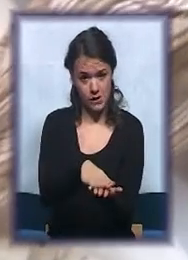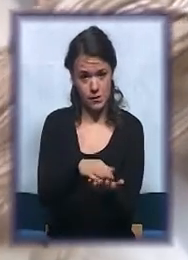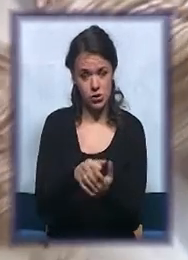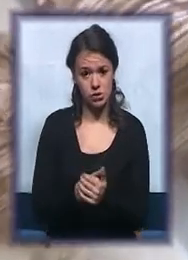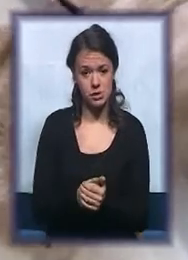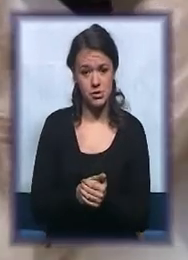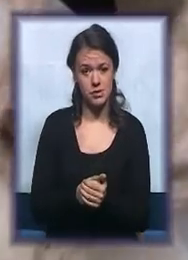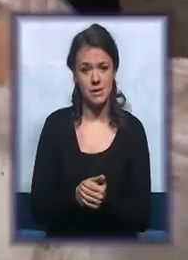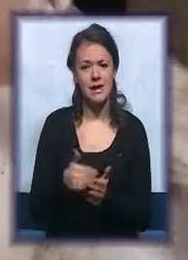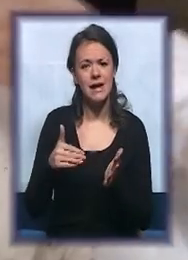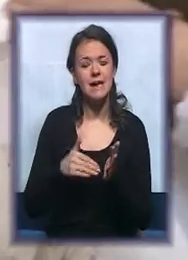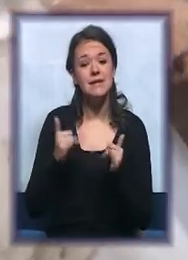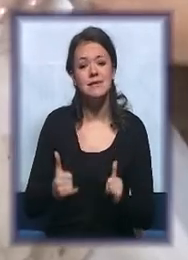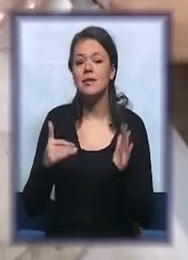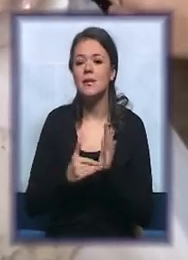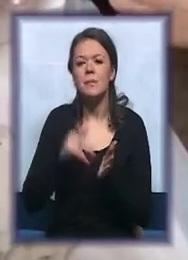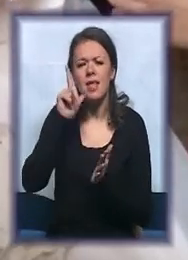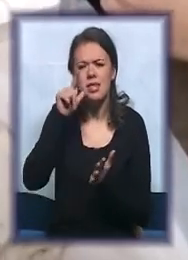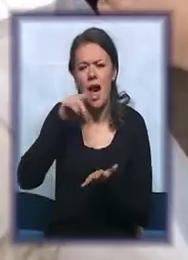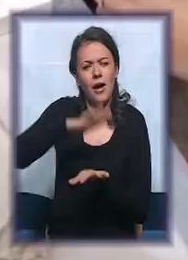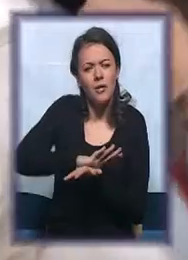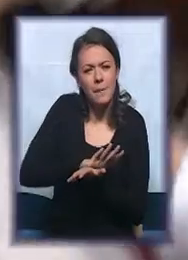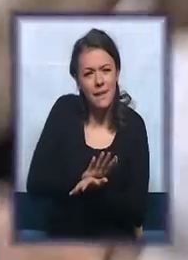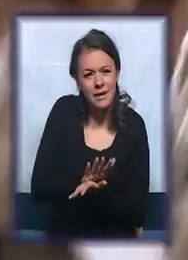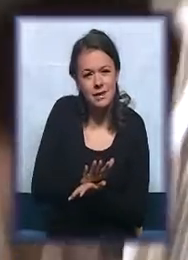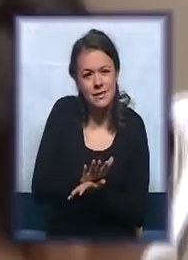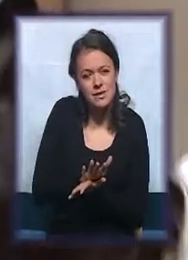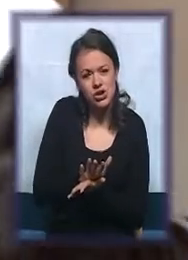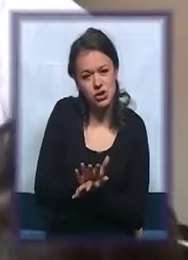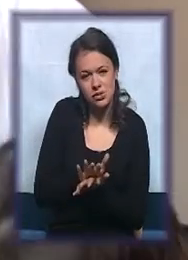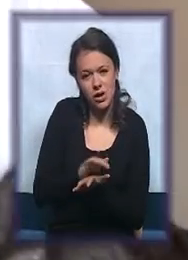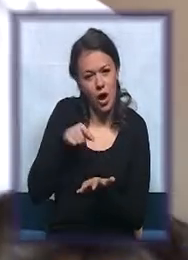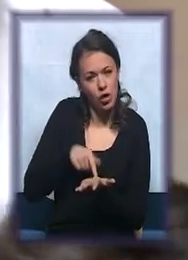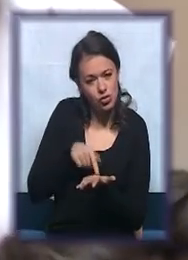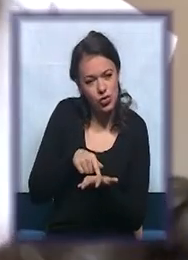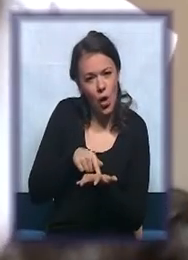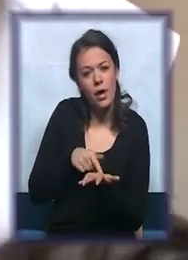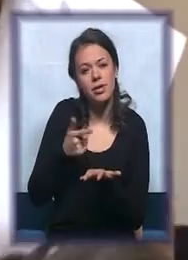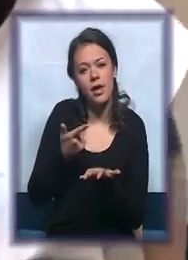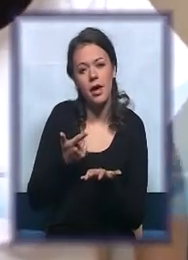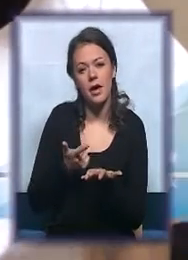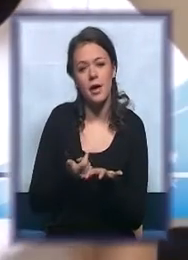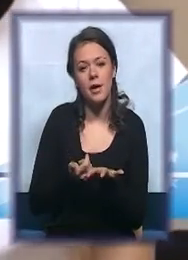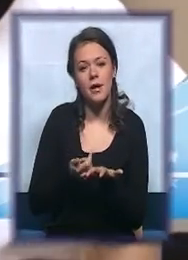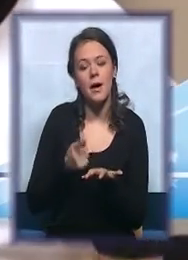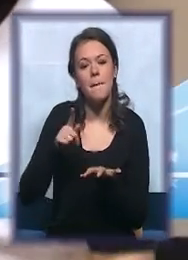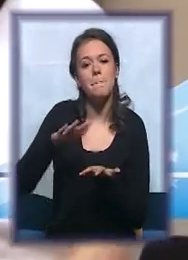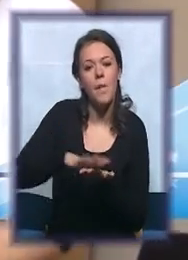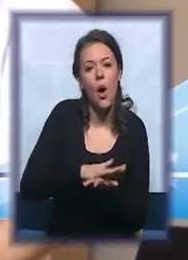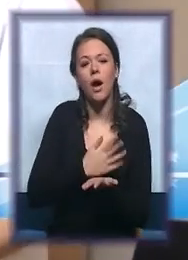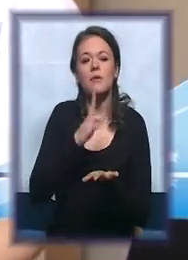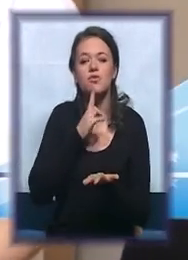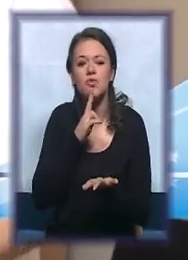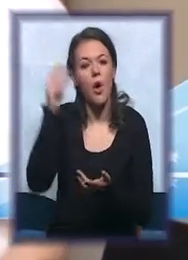Sad treba jako da pritisneš rukom da bi se popunile sve ove rupe. To je praksija, to je taj pokret koji